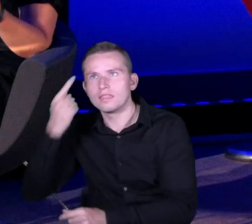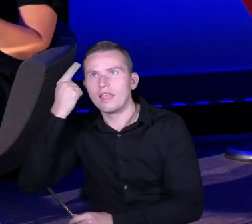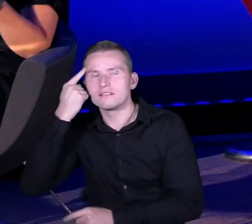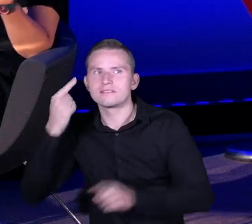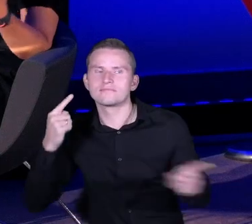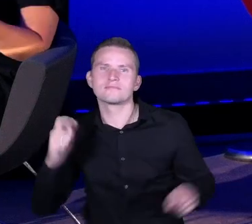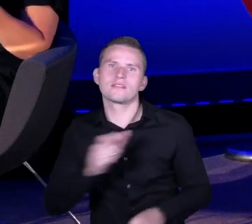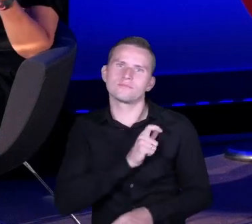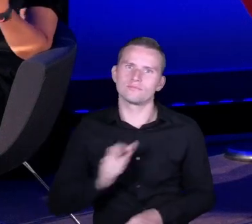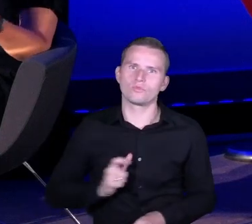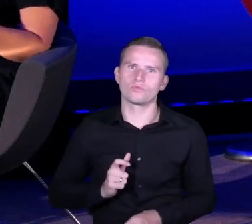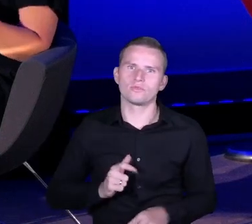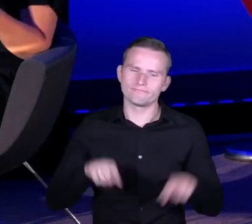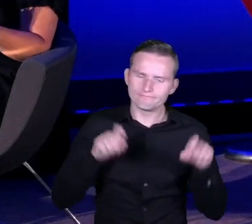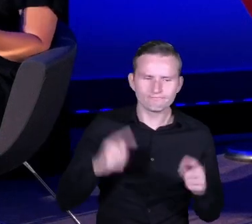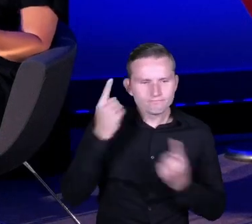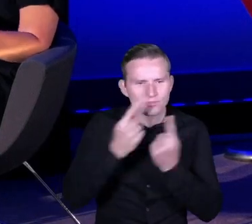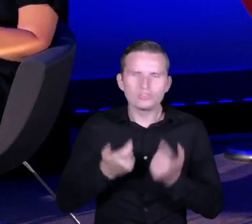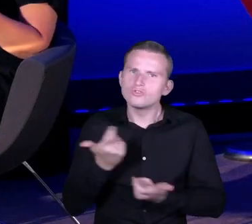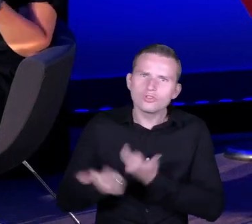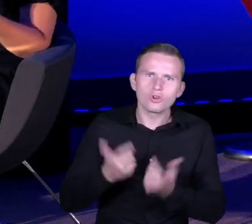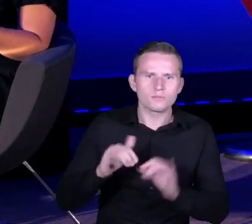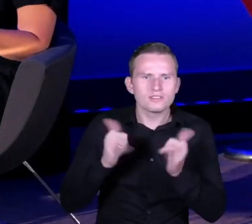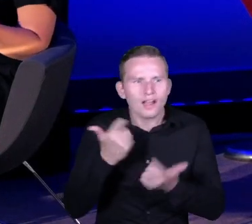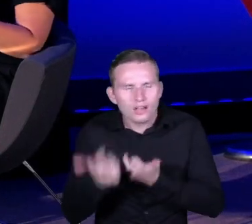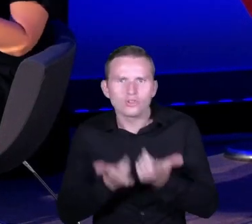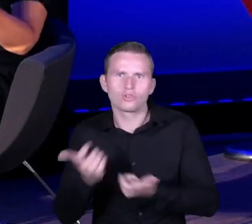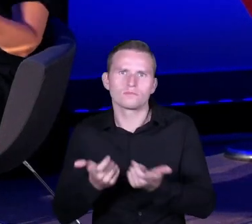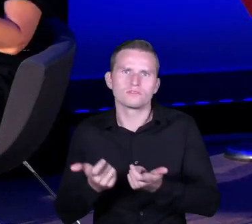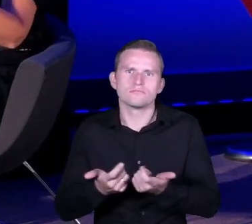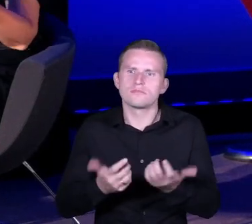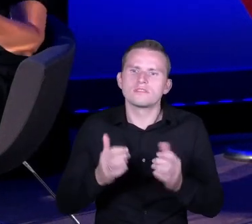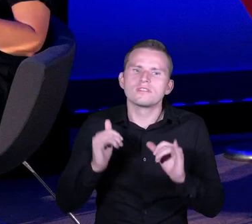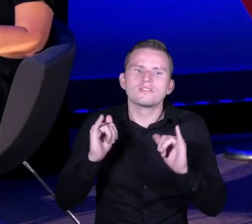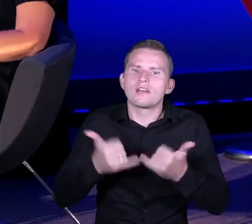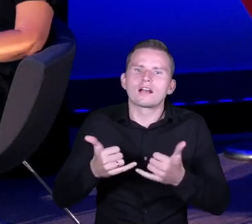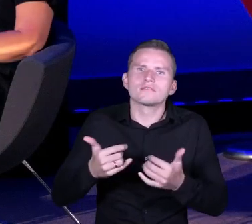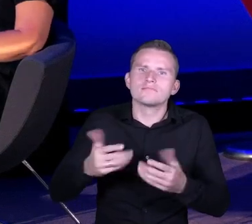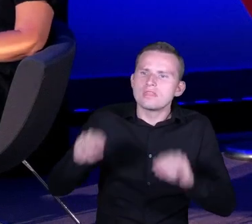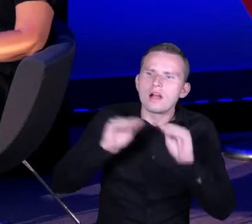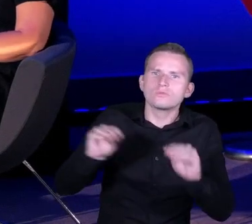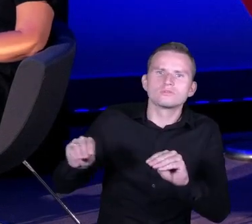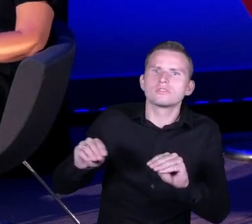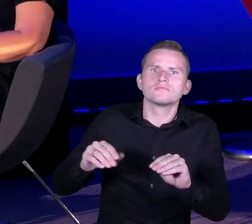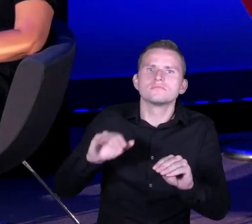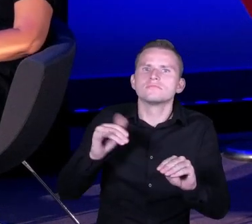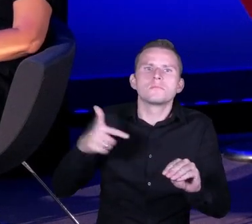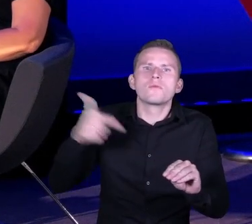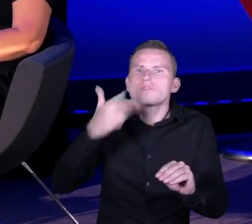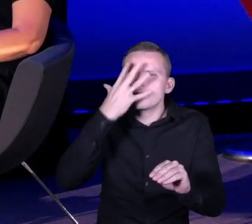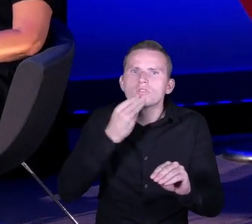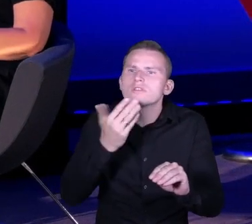mogłam myśleć, co bym chciała zrobić, jak bym to chciała zrobić, jak w ogóle powinno to nauczanie w szkole wyglądać.